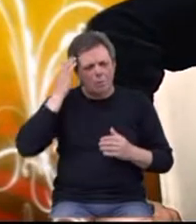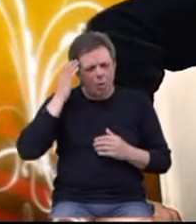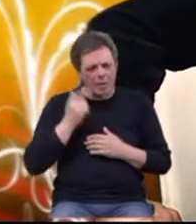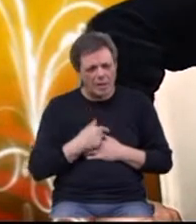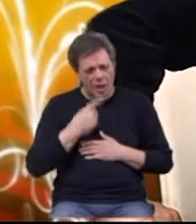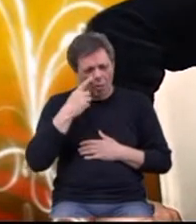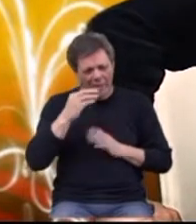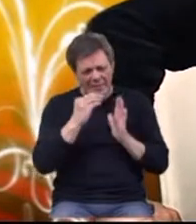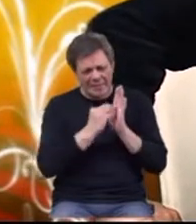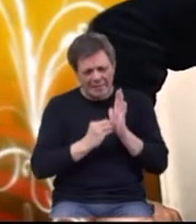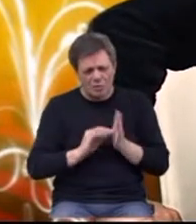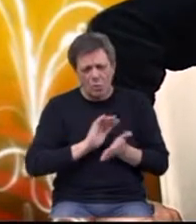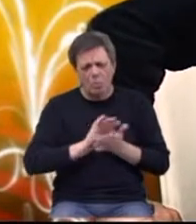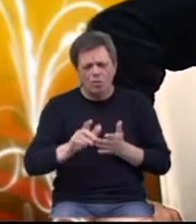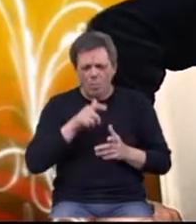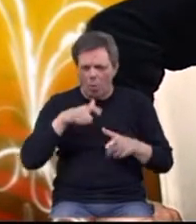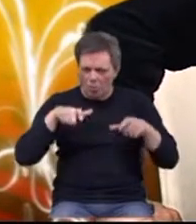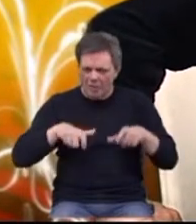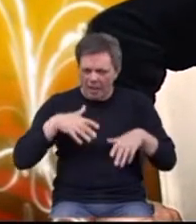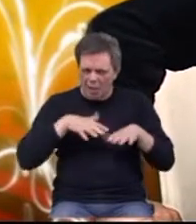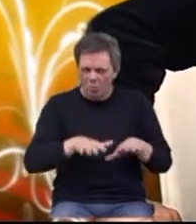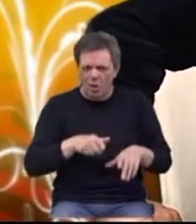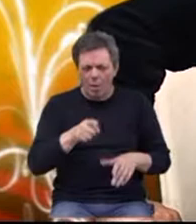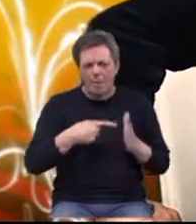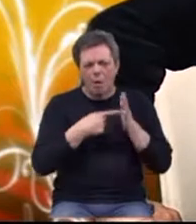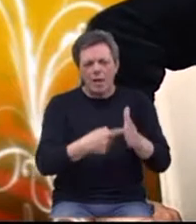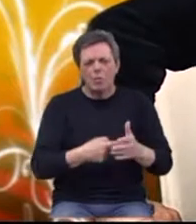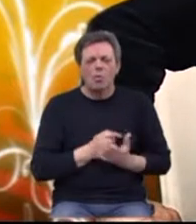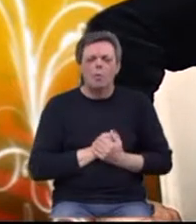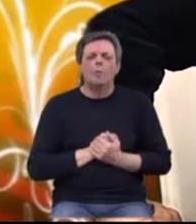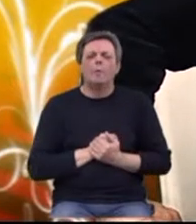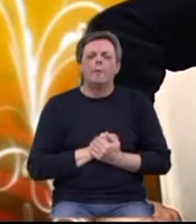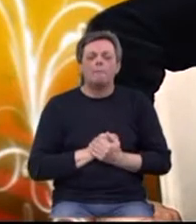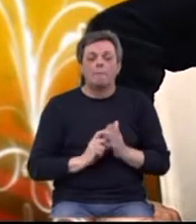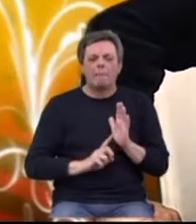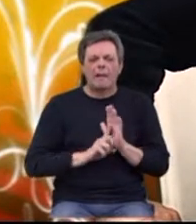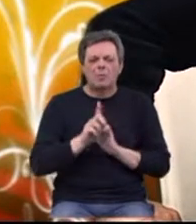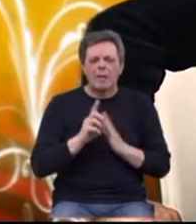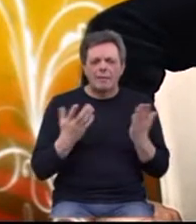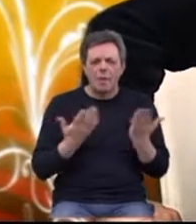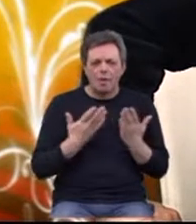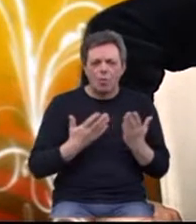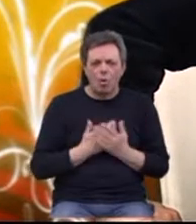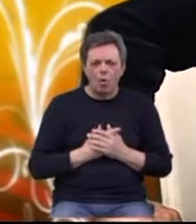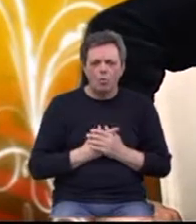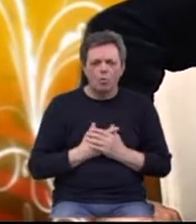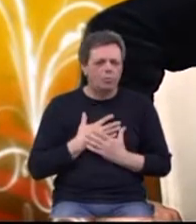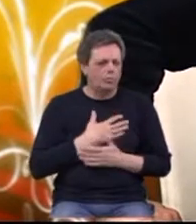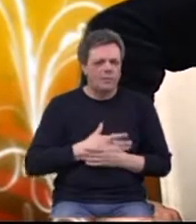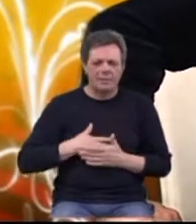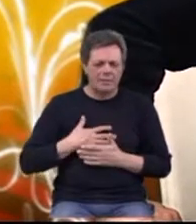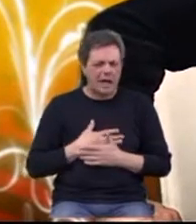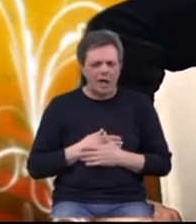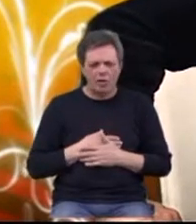nekakve statistike, posebno u starijoj dobi, one pokazuju rezultate koji su, ja bih rekao, poražavajući,